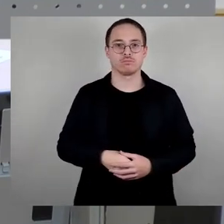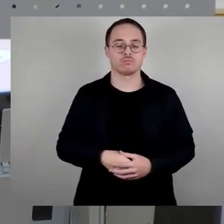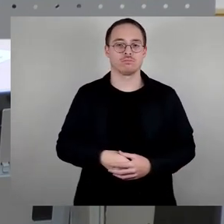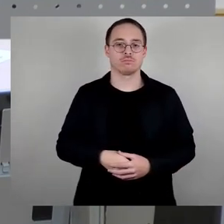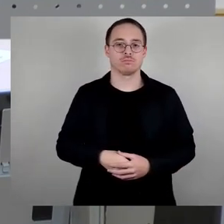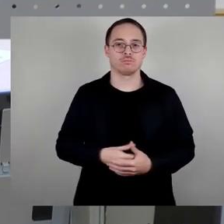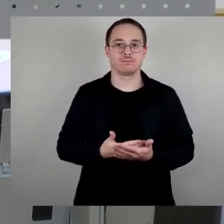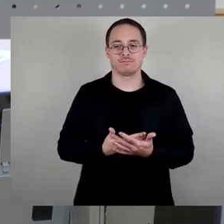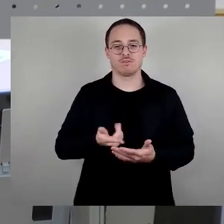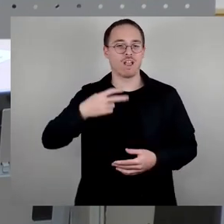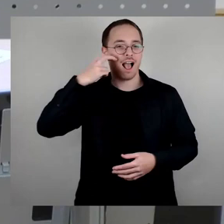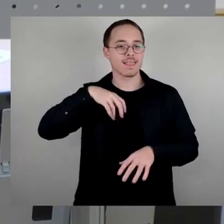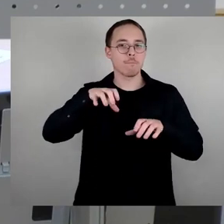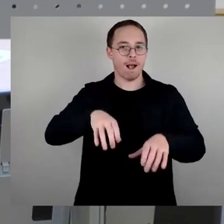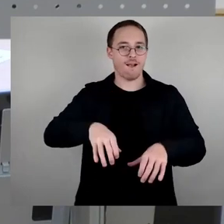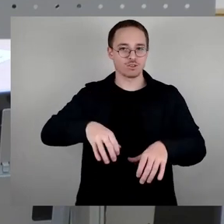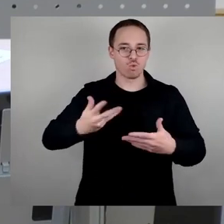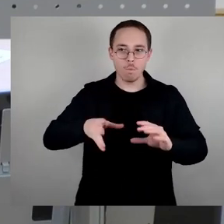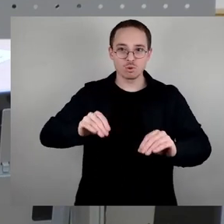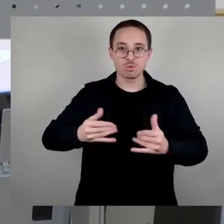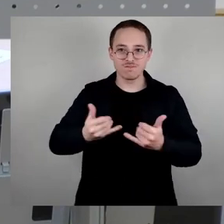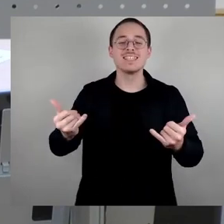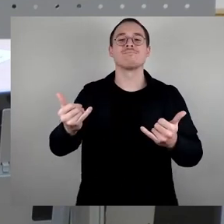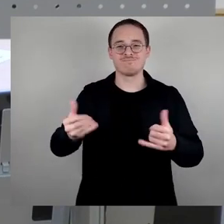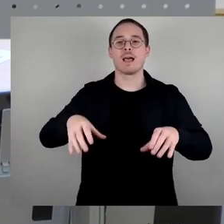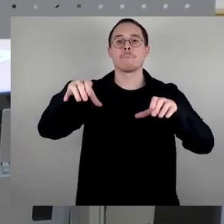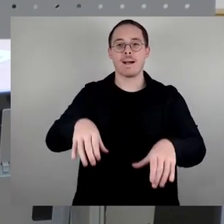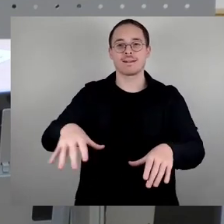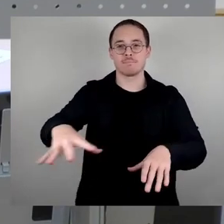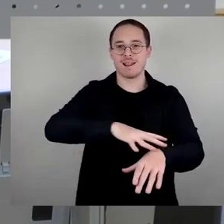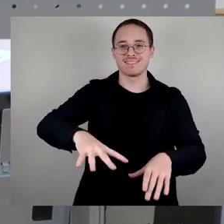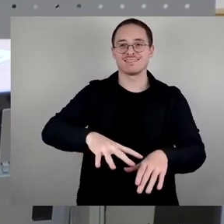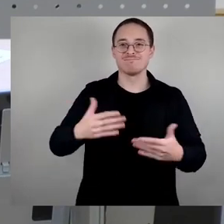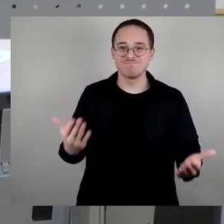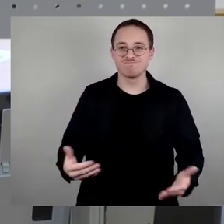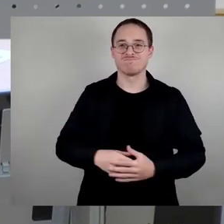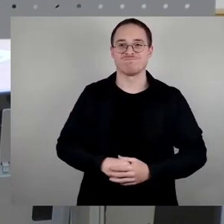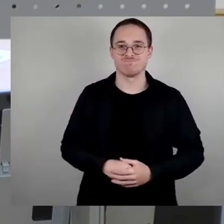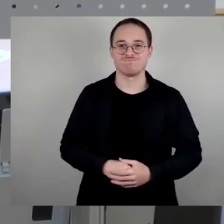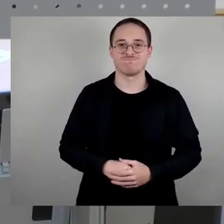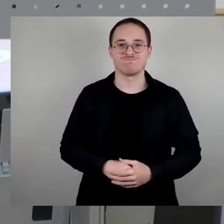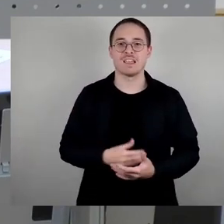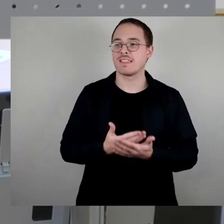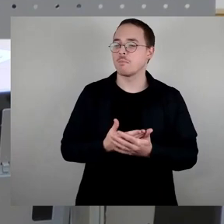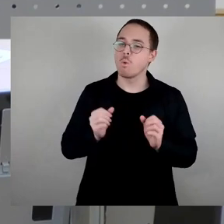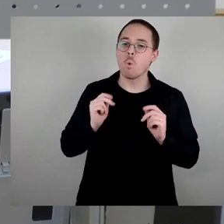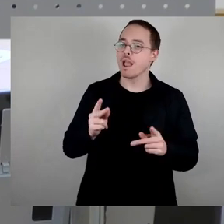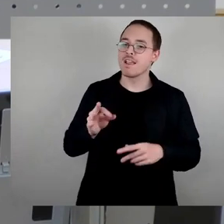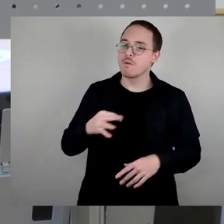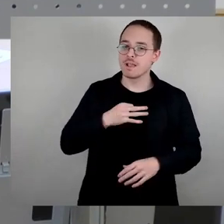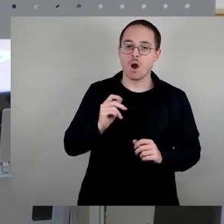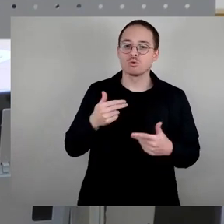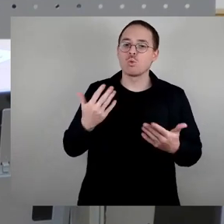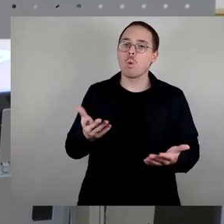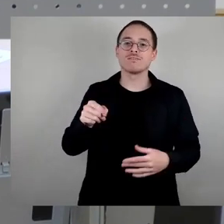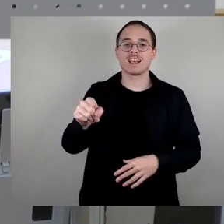verwendet werden soll, als Marktplatz verwendet haben und dort im Prinzip Dinge verzerrt haben. Ich halte das übrigens auch für in Ordnung. Irgendwann wird ein Drama auch überwunden. Der Altmarkt ist